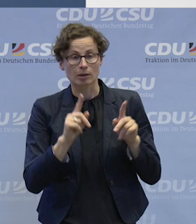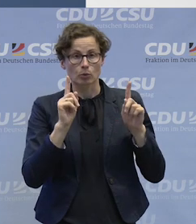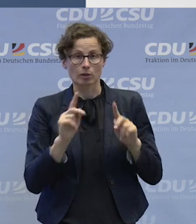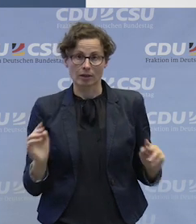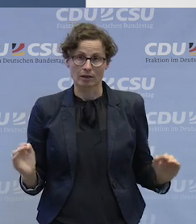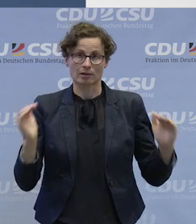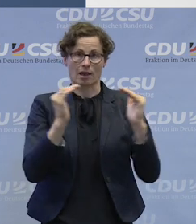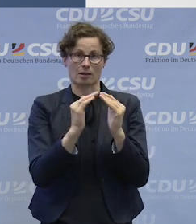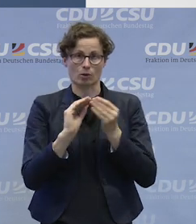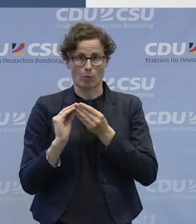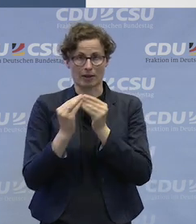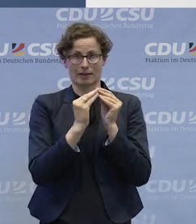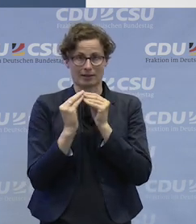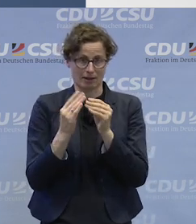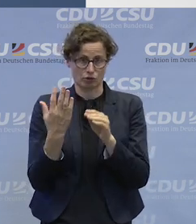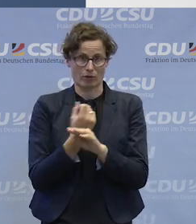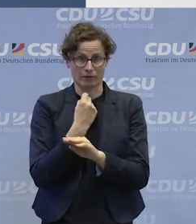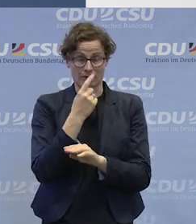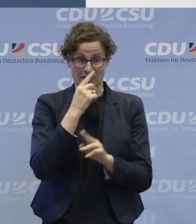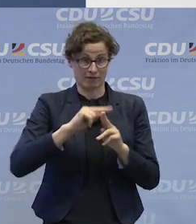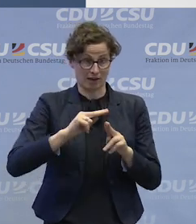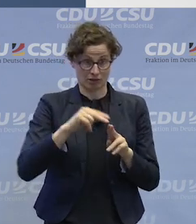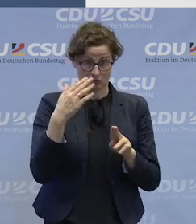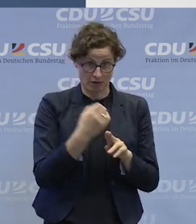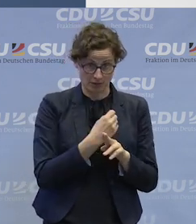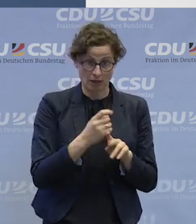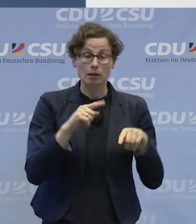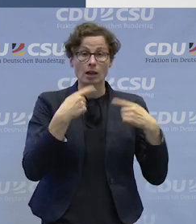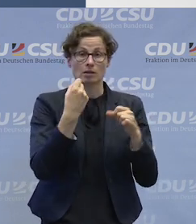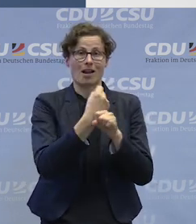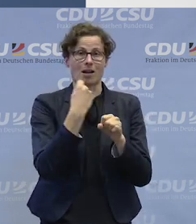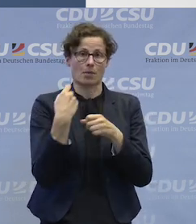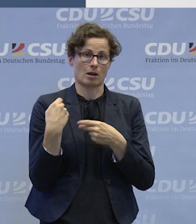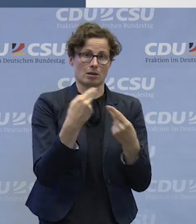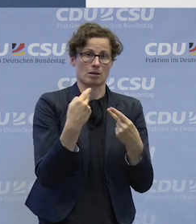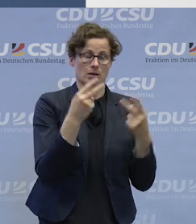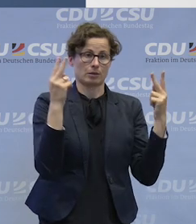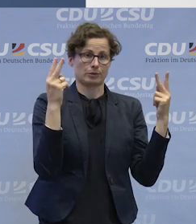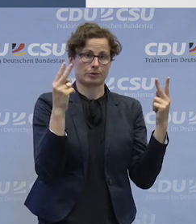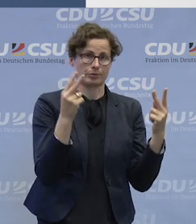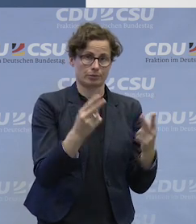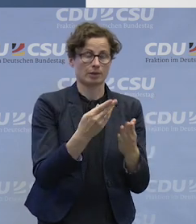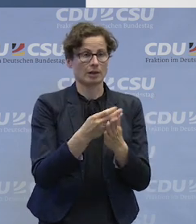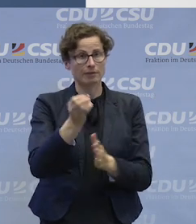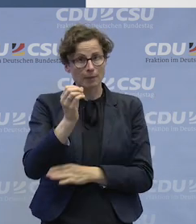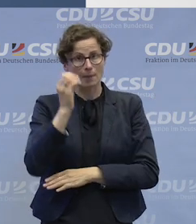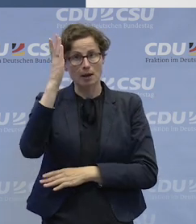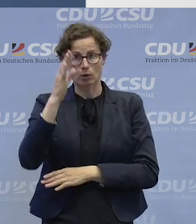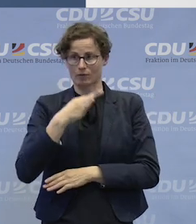werden muss. Wenn wir das nicht stemmen, in den Werkstätten, dann haben wir nicht genug Arbeit. Das heißt, Bildung ist eine lebenslange